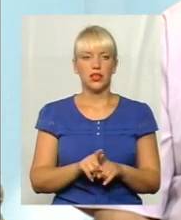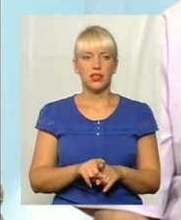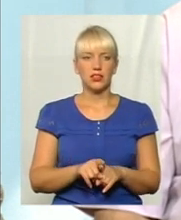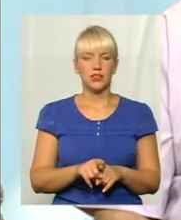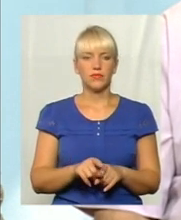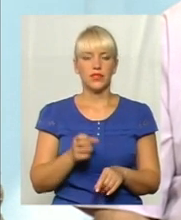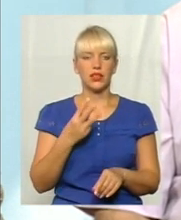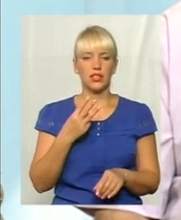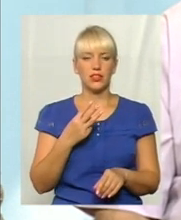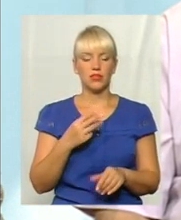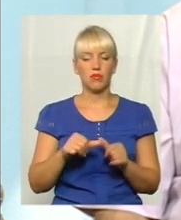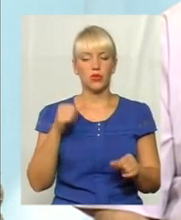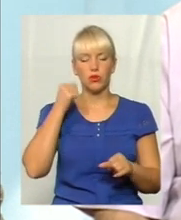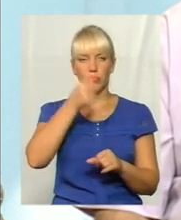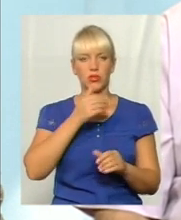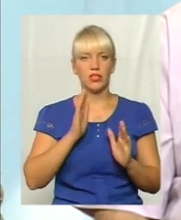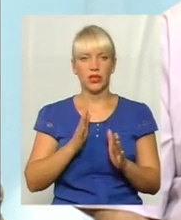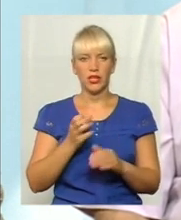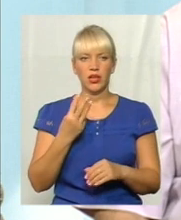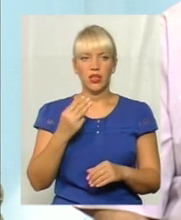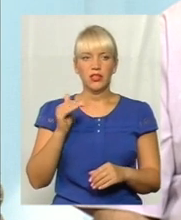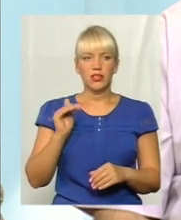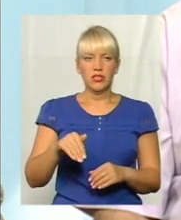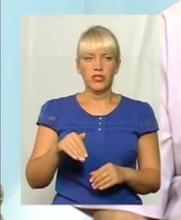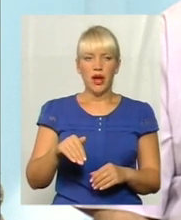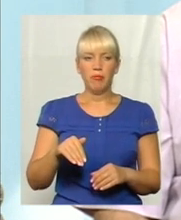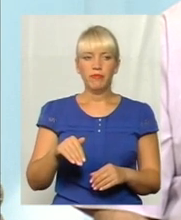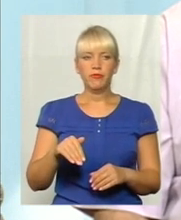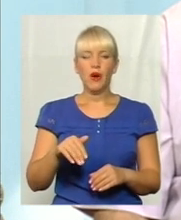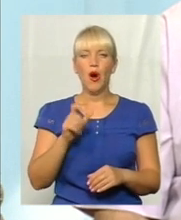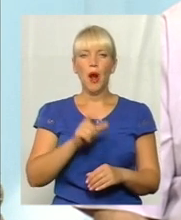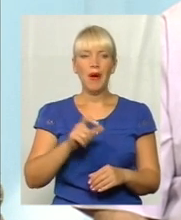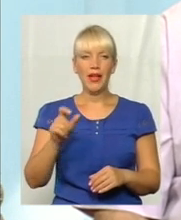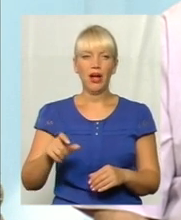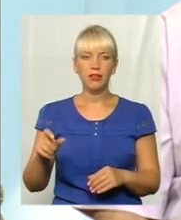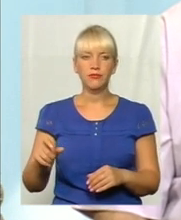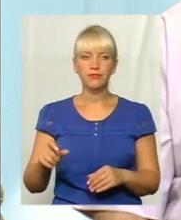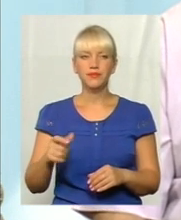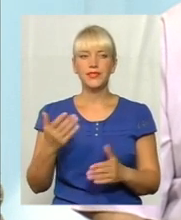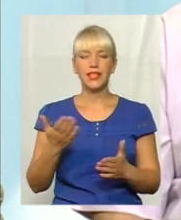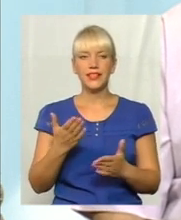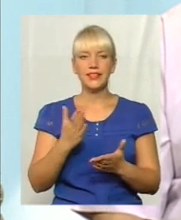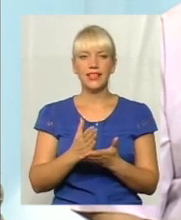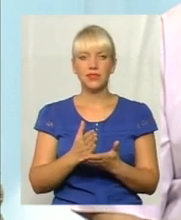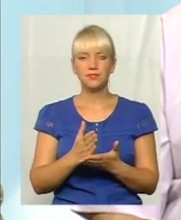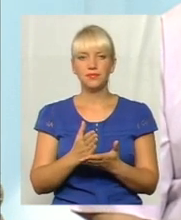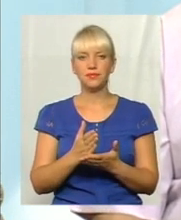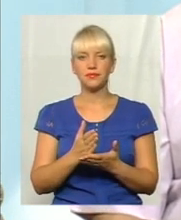в минулому році тільки 13 тисячам громадян, в яких є певні